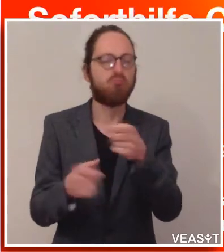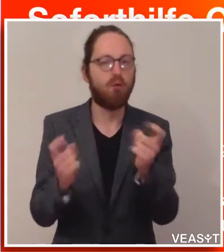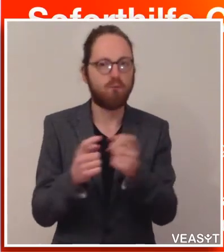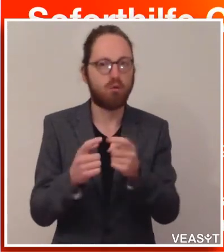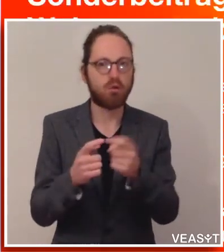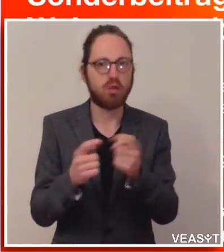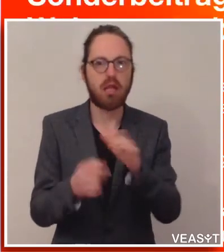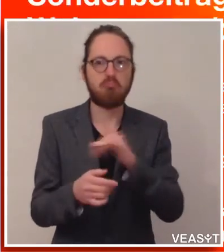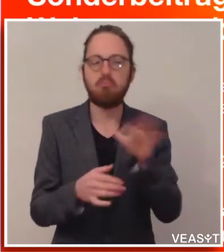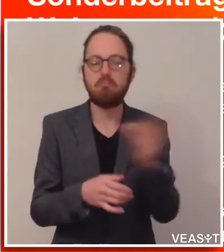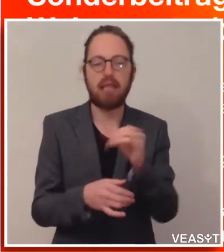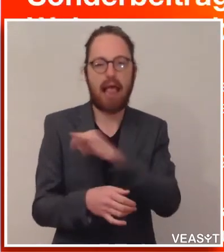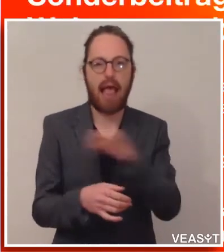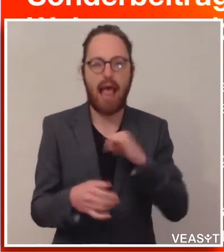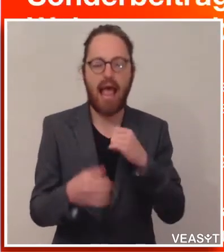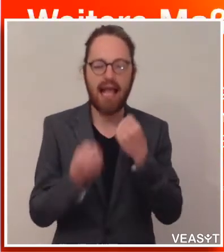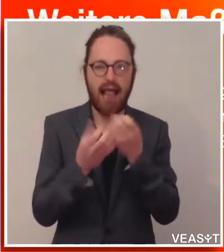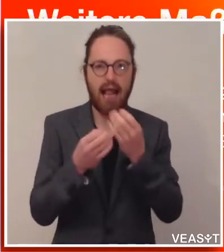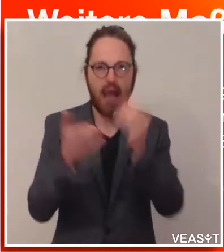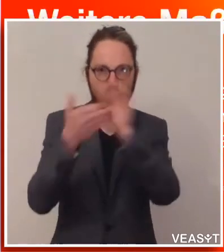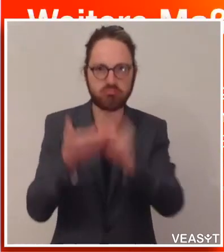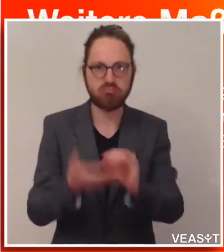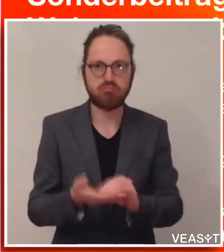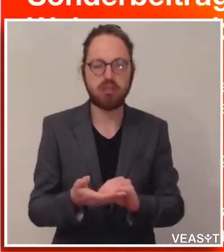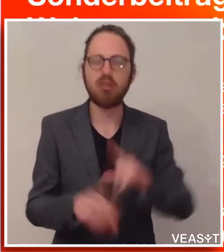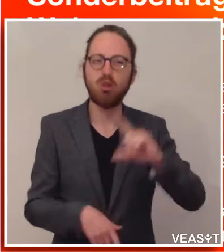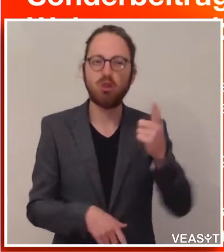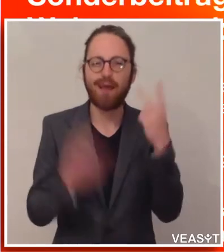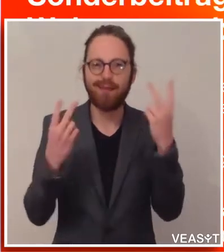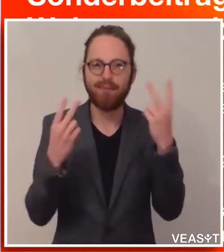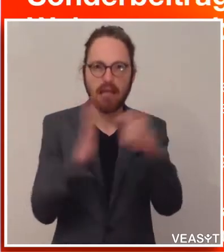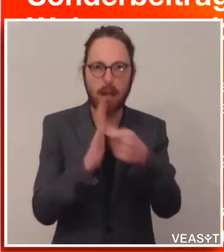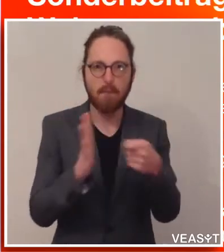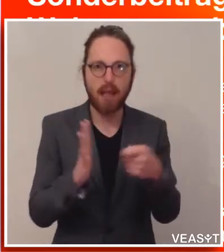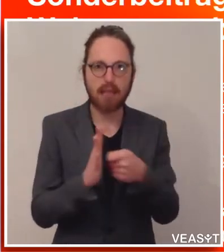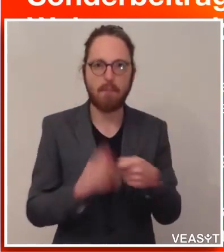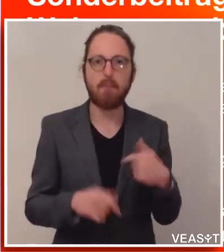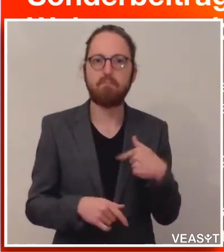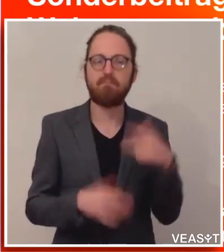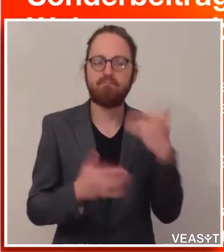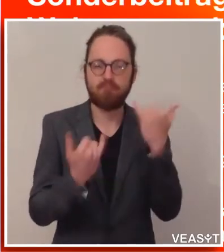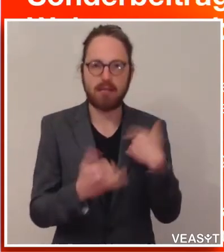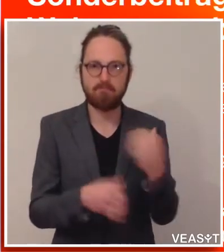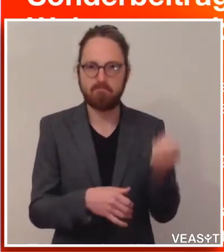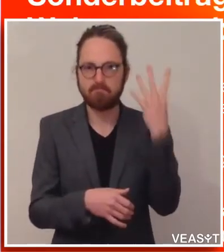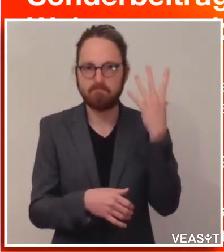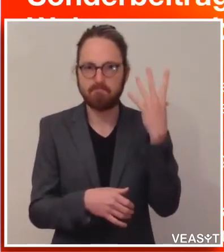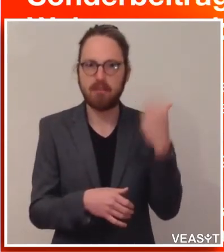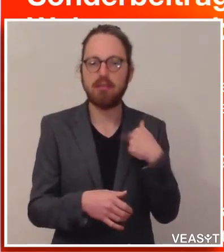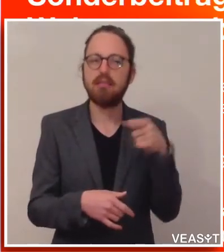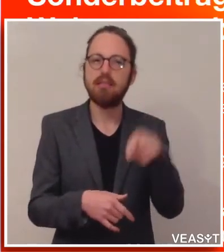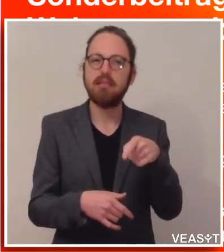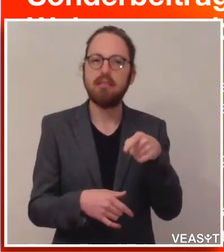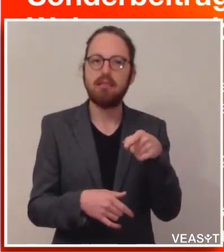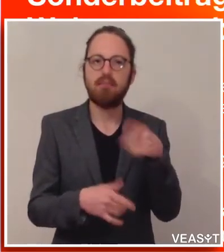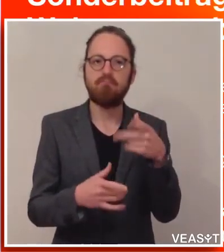Eigenerklärungen. Die zweite wichtige Maßnahme, die ich jetzt einblenden darf, das ist eine Maßnahme, die hat